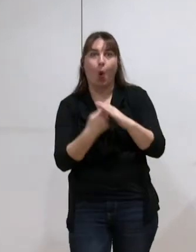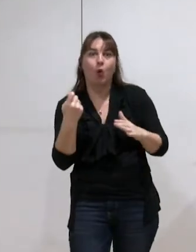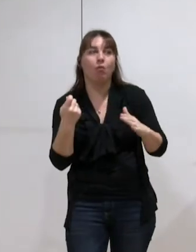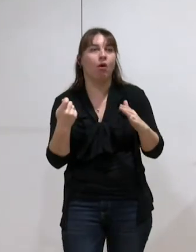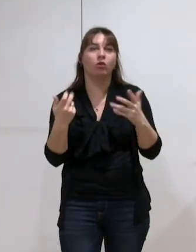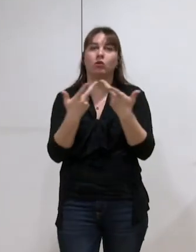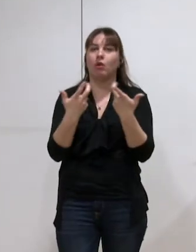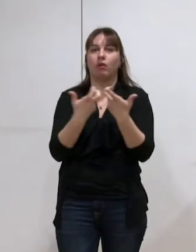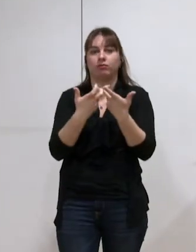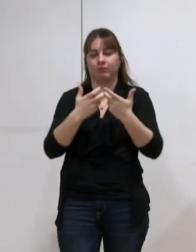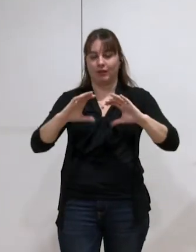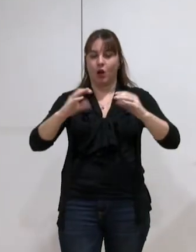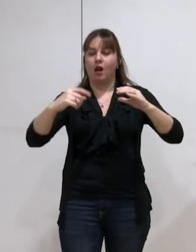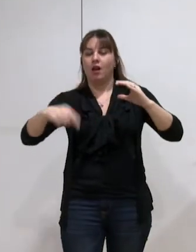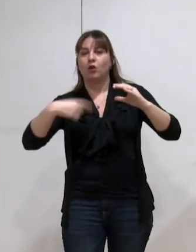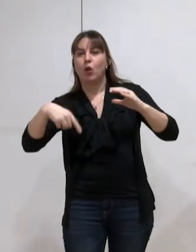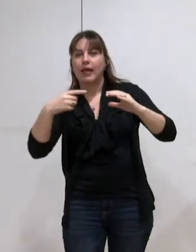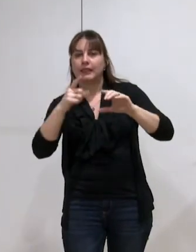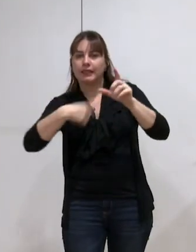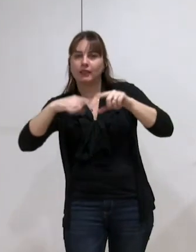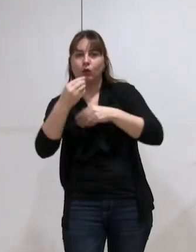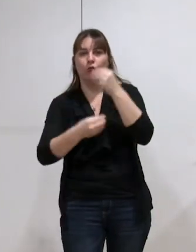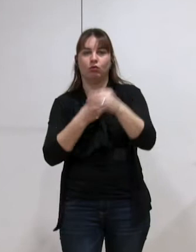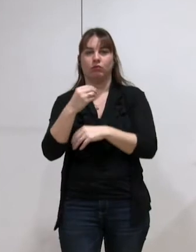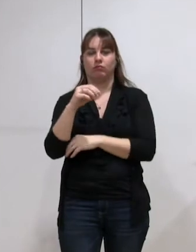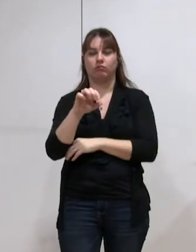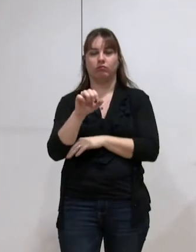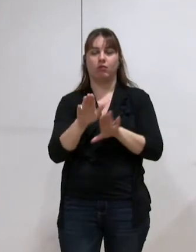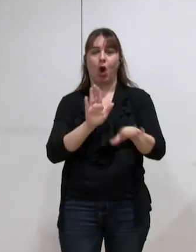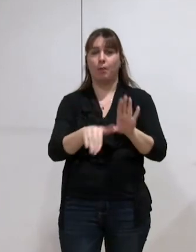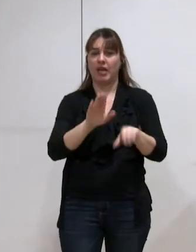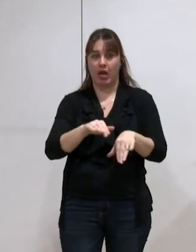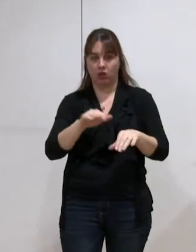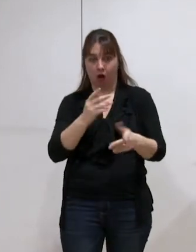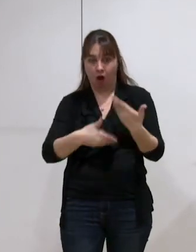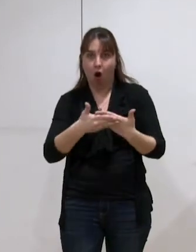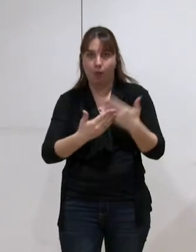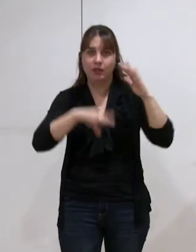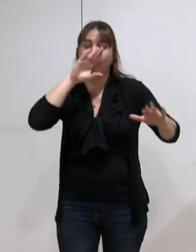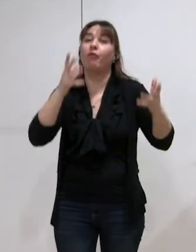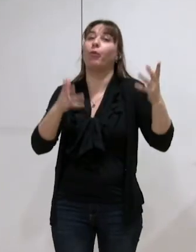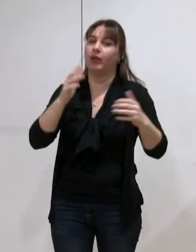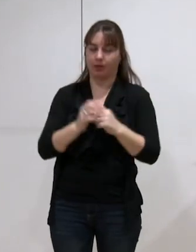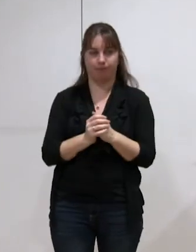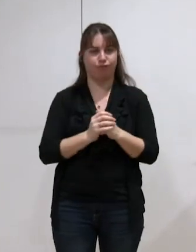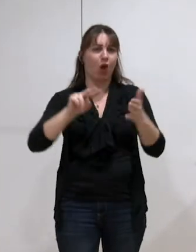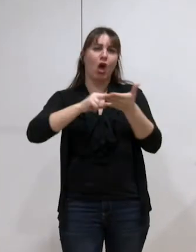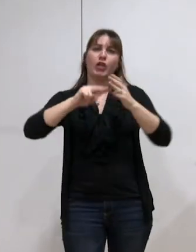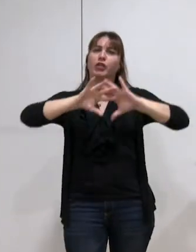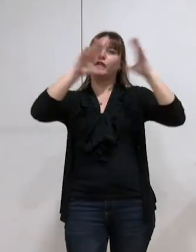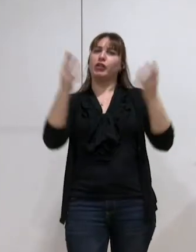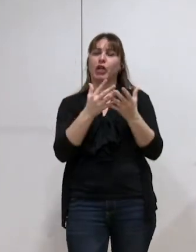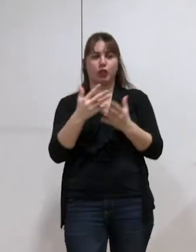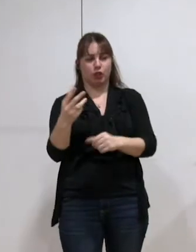le joint de culasse ou l'embrayage. Donc pour les biens de nature économique, l'habitant d'employés nous semble évidemment satisfaisante,